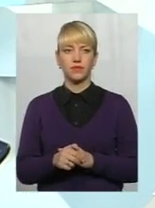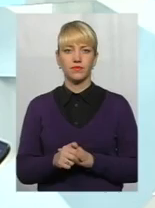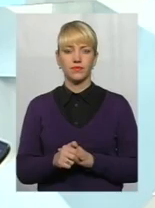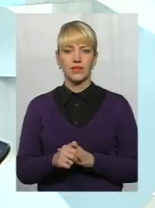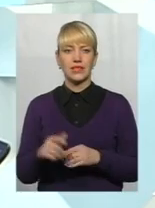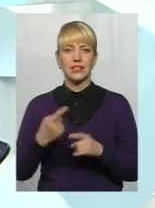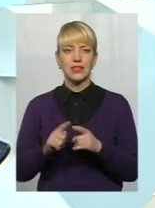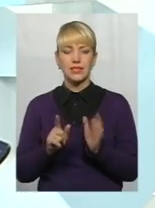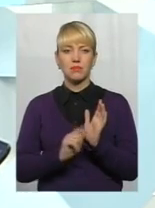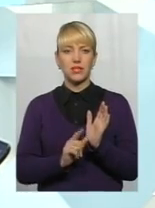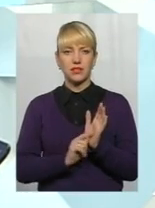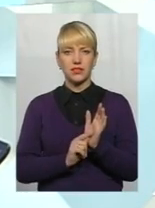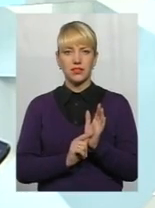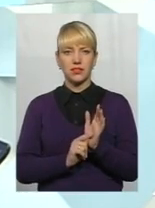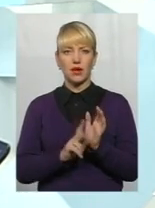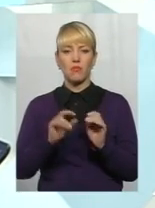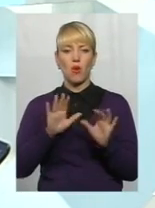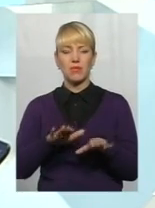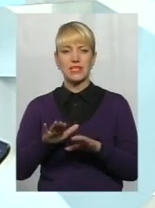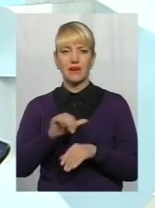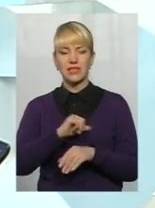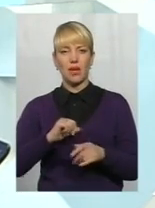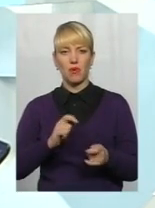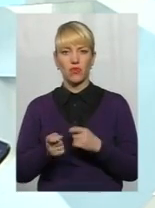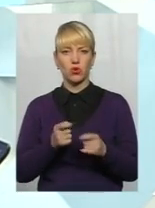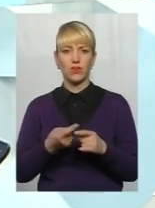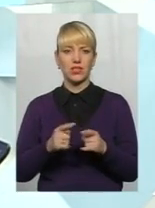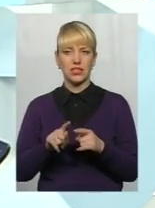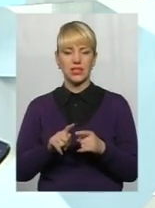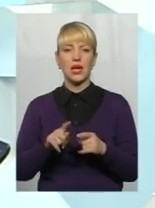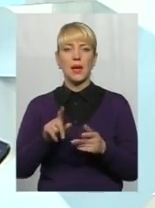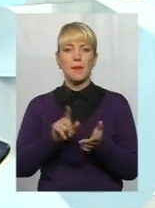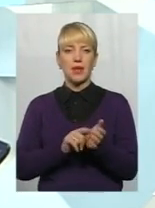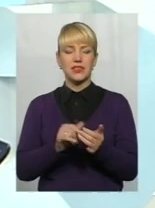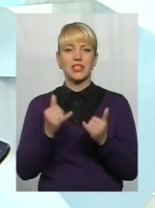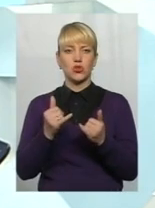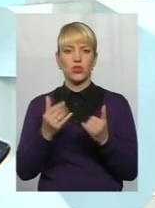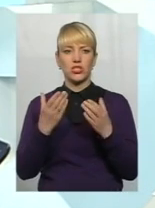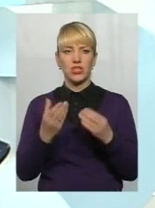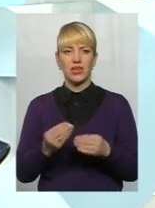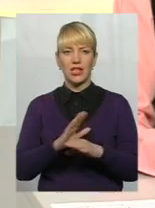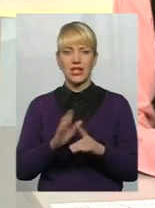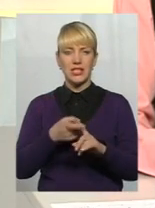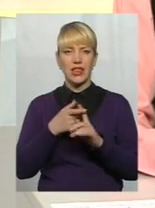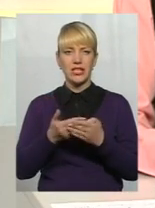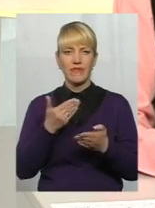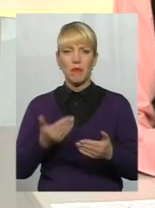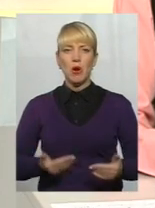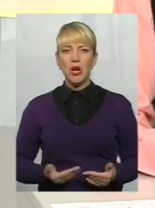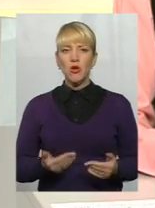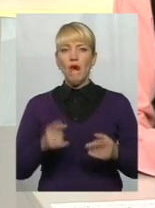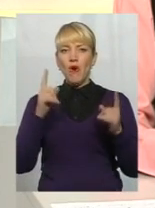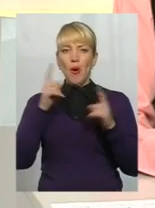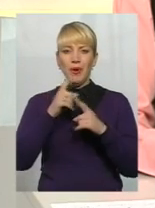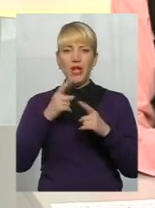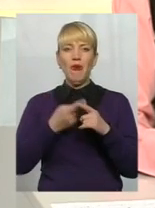Ці пенсії, про місцеве самоврядування, ці пенсії також на сьогоднішній день, вони не залежать від прожиткового мінімуму і вони